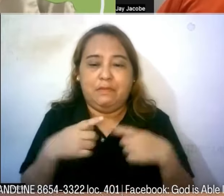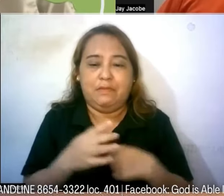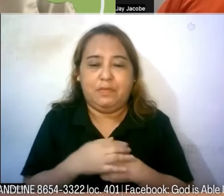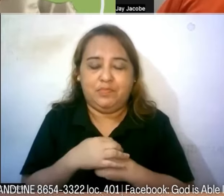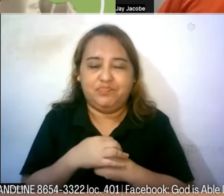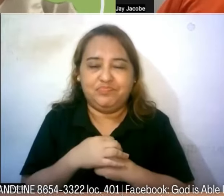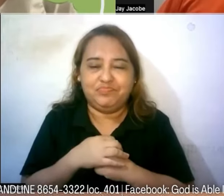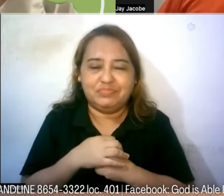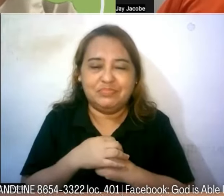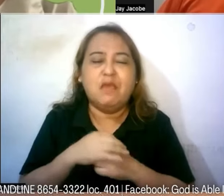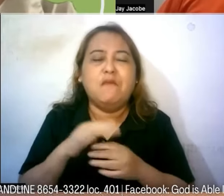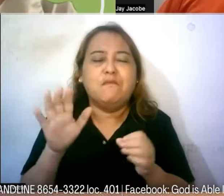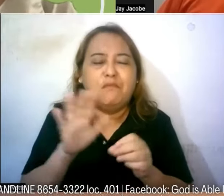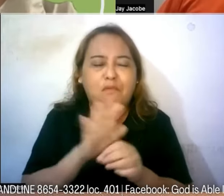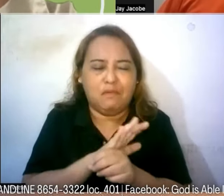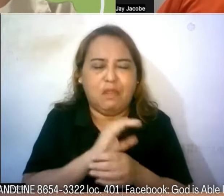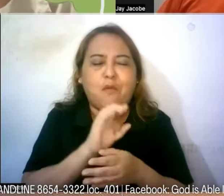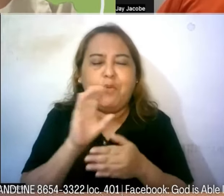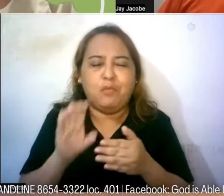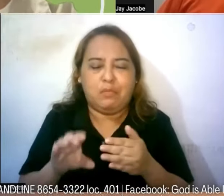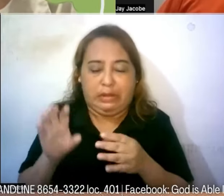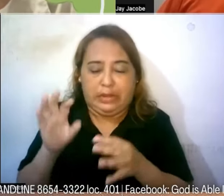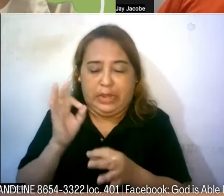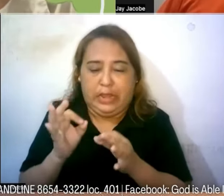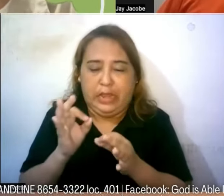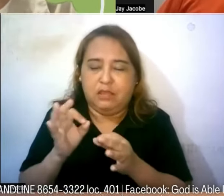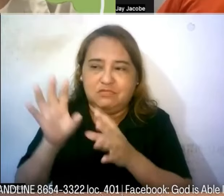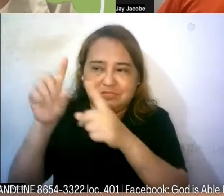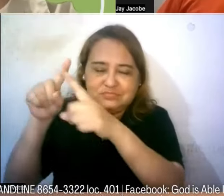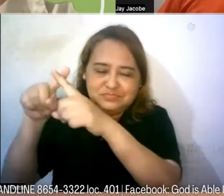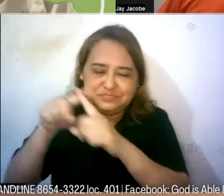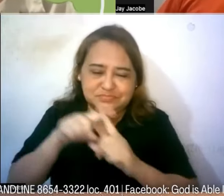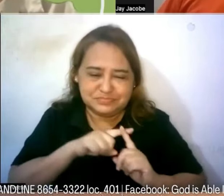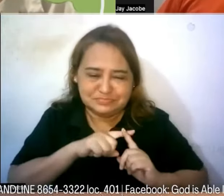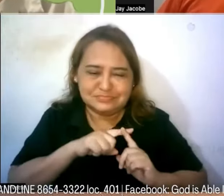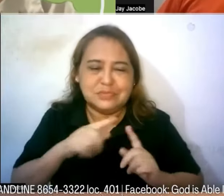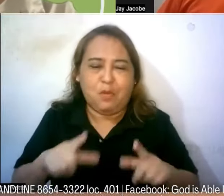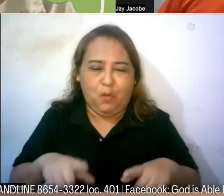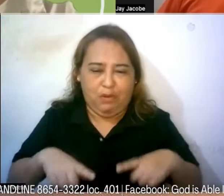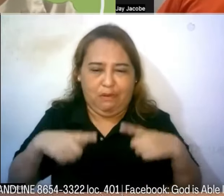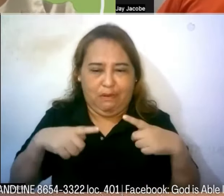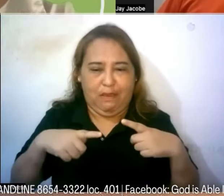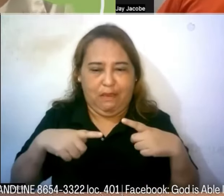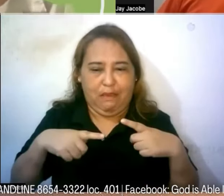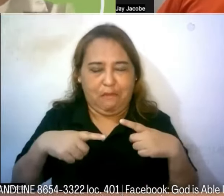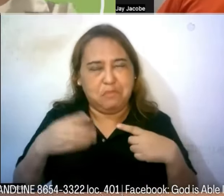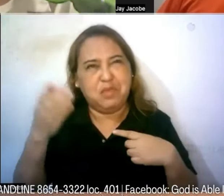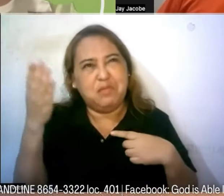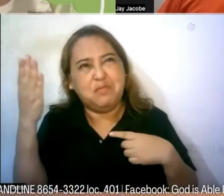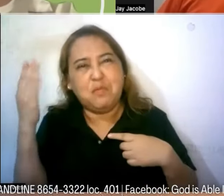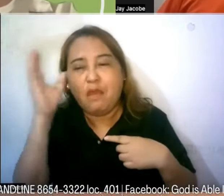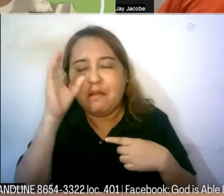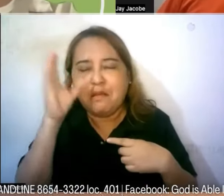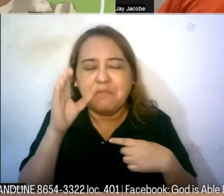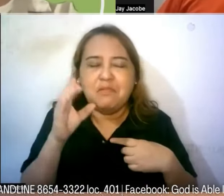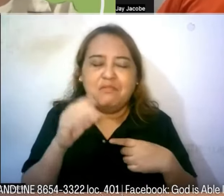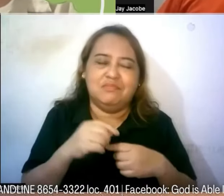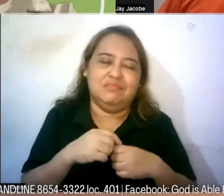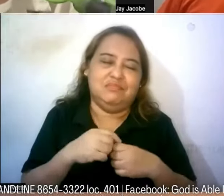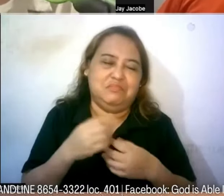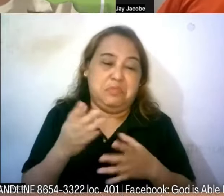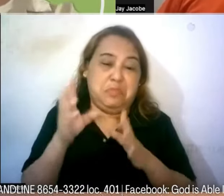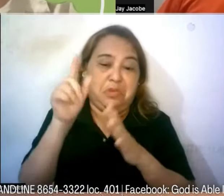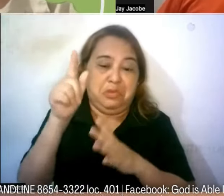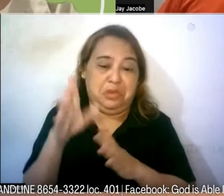ito pinapatan pag natagpuan tinanggap na natin si Kristo sa buhay natin maaring noon may hinahanap tayo baka God's will hinahanap pa nga natin